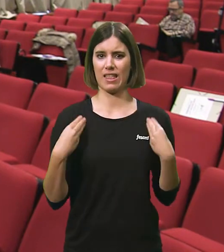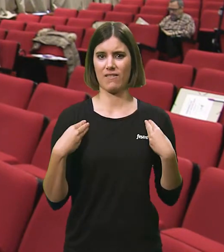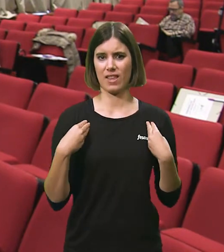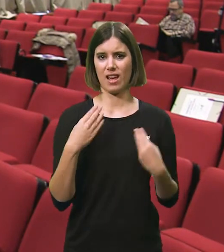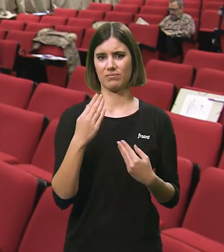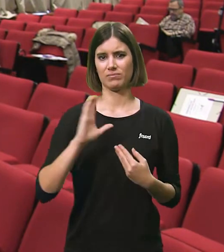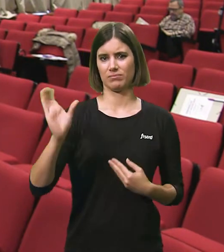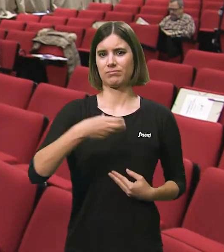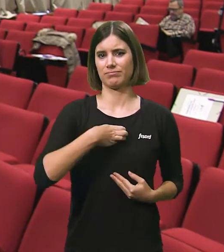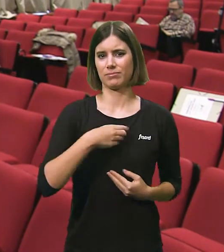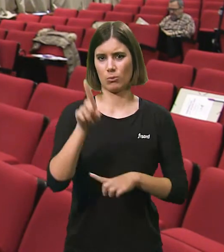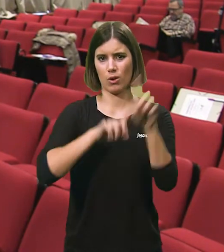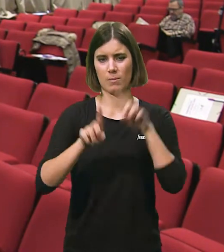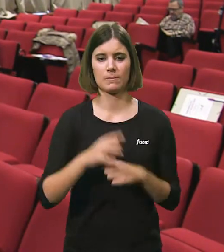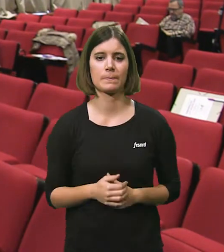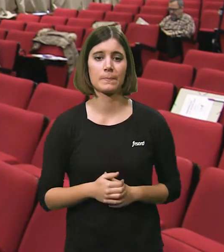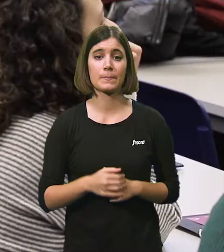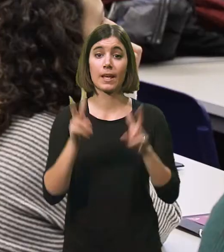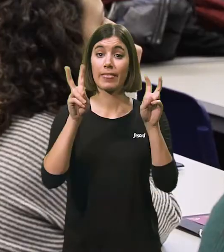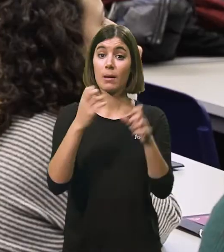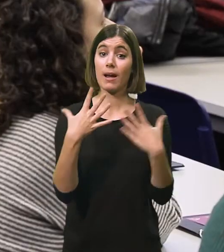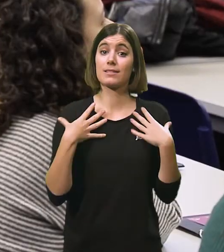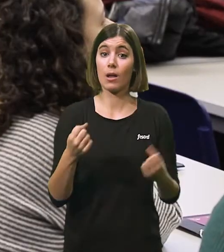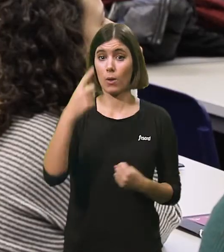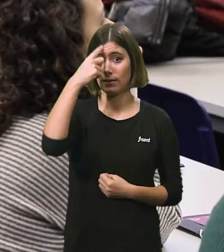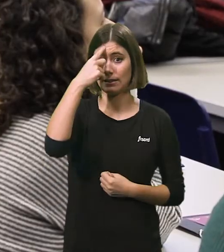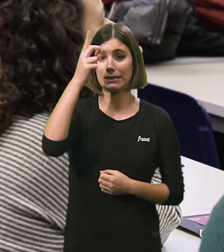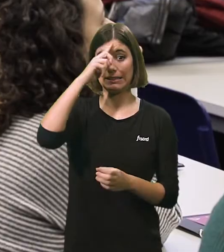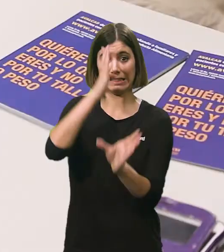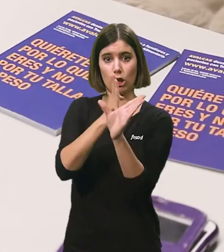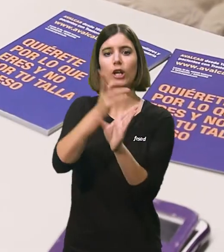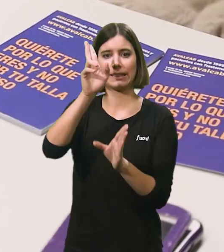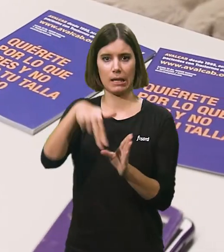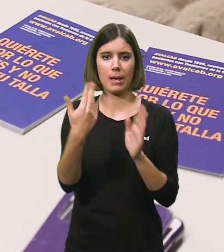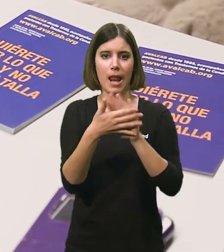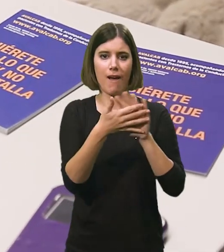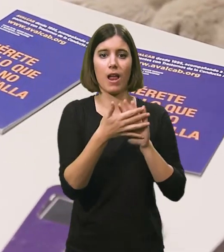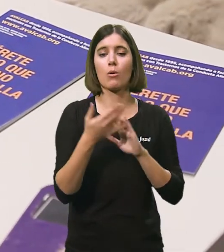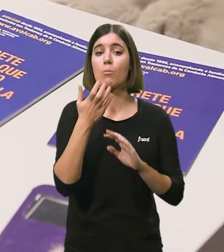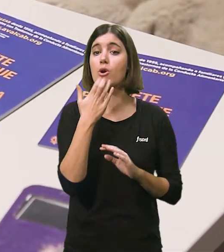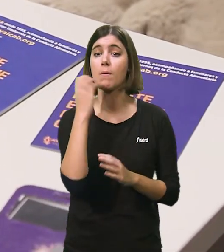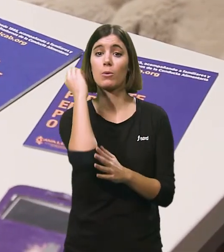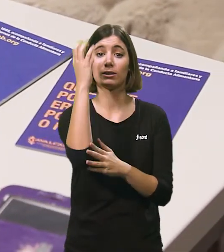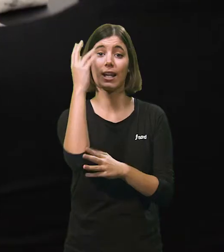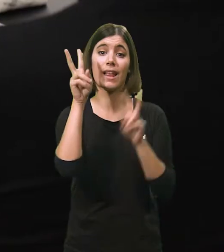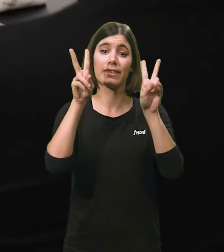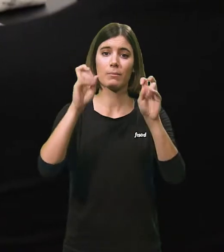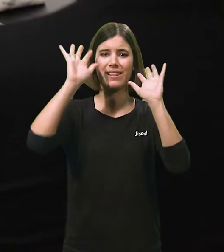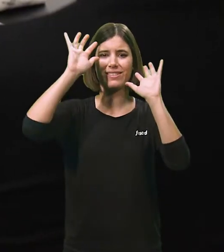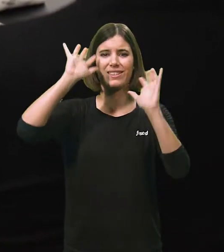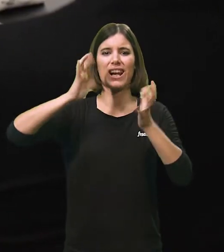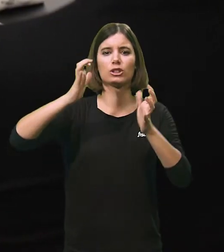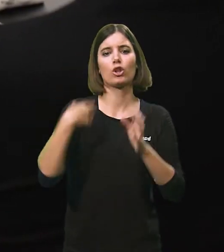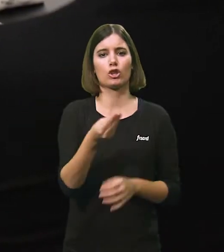repercussió en la qualitat de vida, la invalïtat que producen molts pacients. Temàtiques de salut psicològica també han sigut tractades durant aquestes jornades, amb una